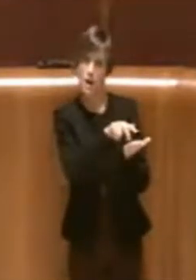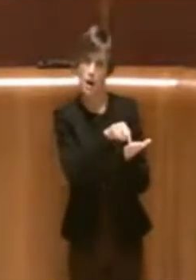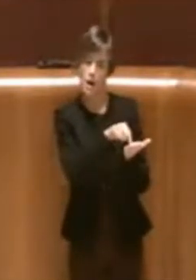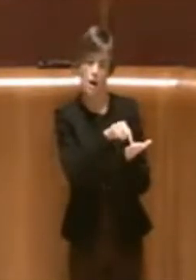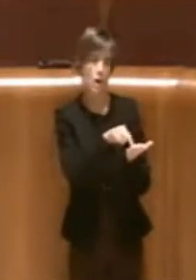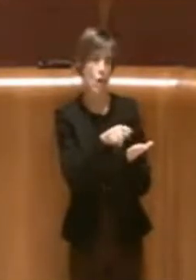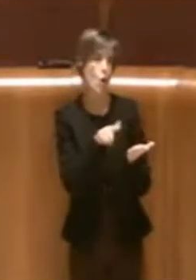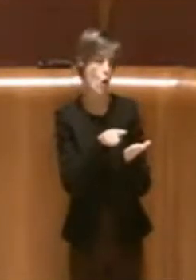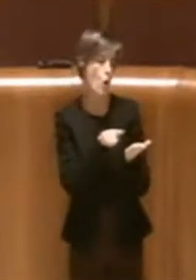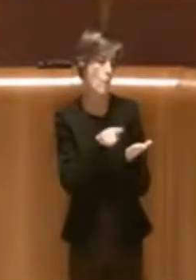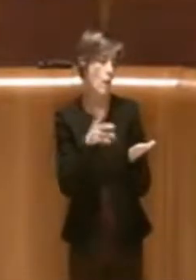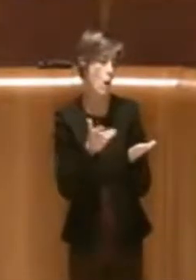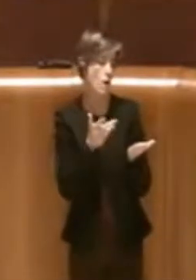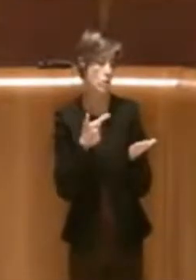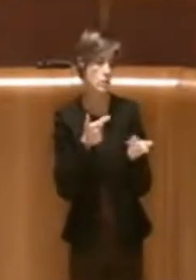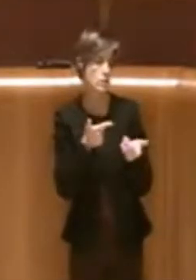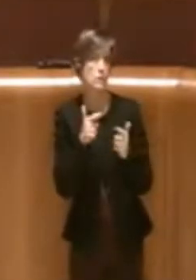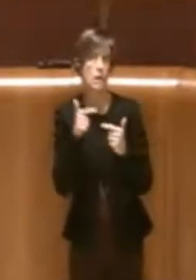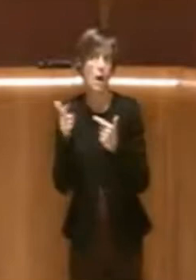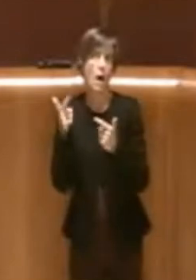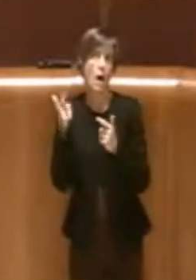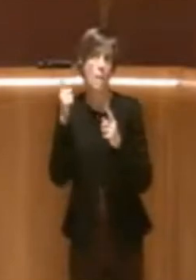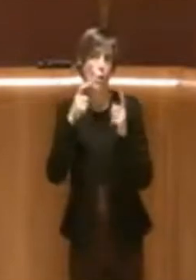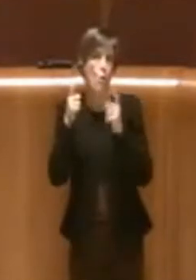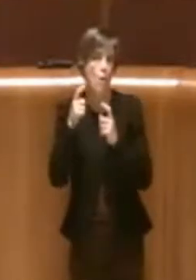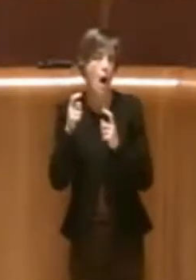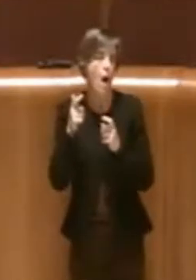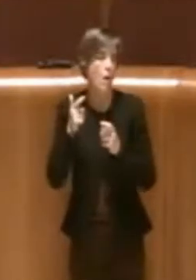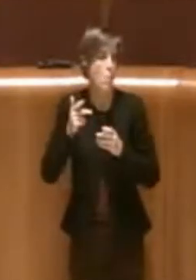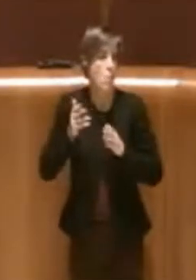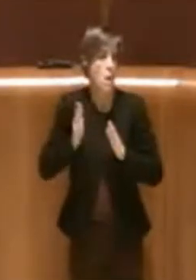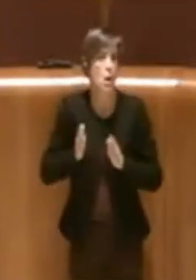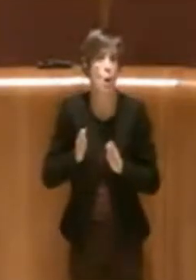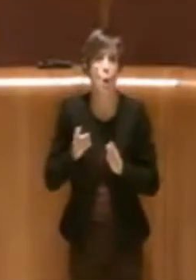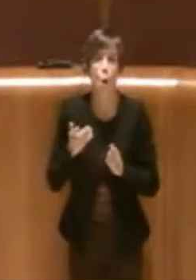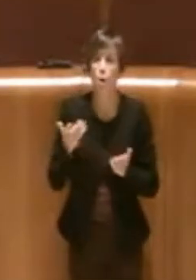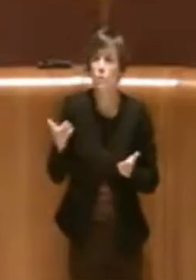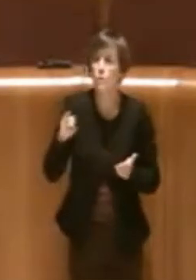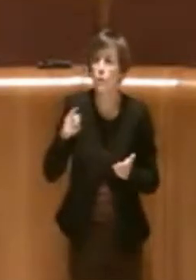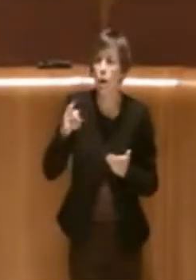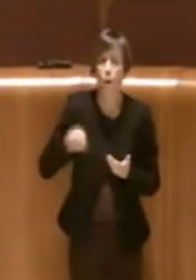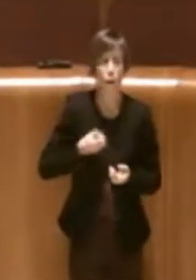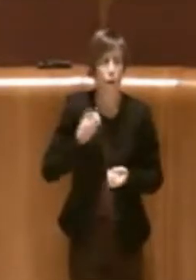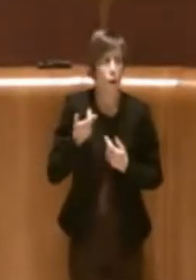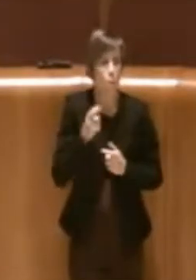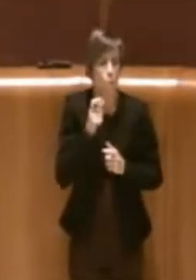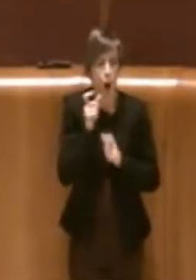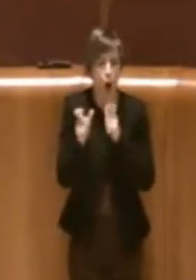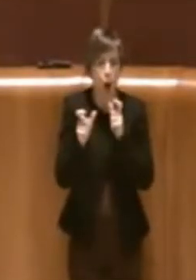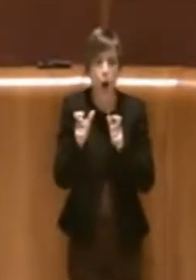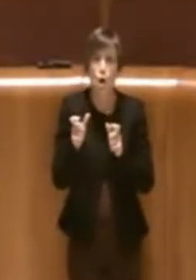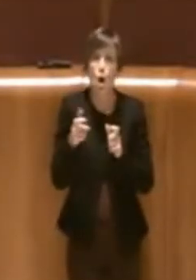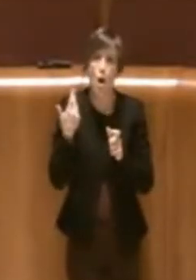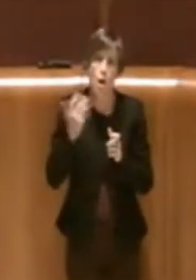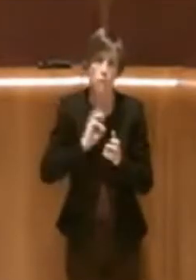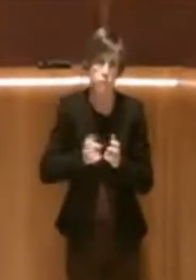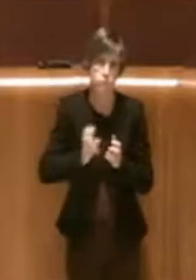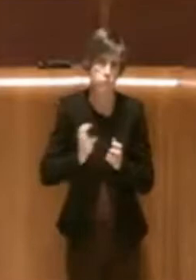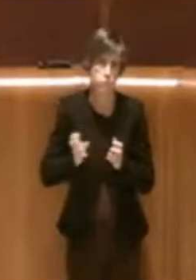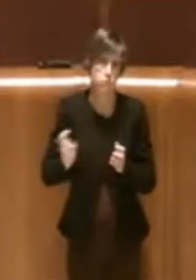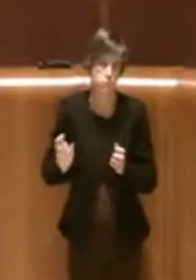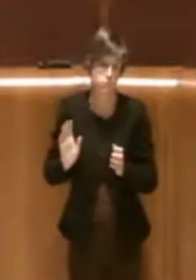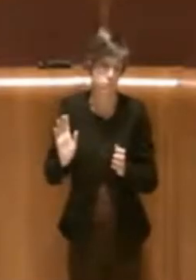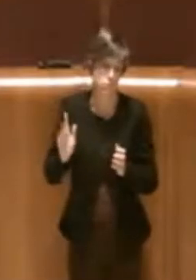preoccupante, di pericoloso, non lo so, si sono espressi con termini vari. Io